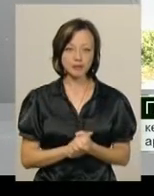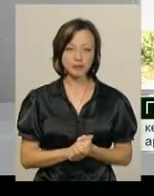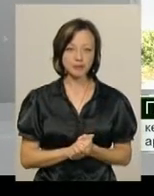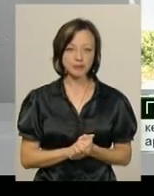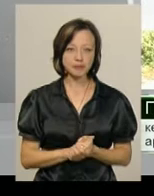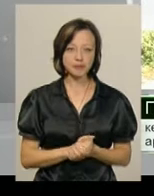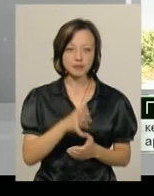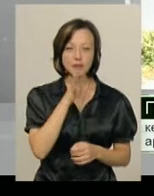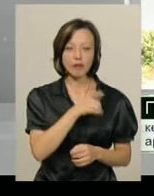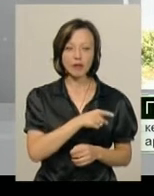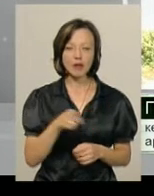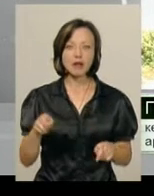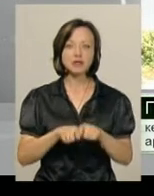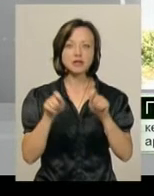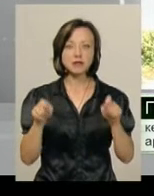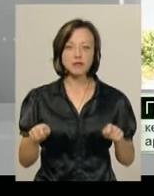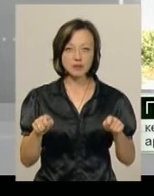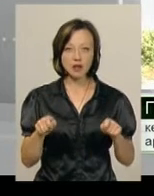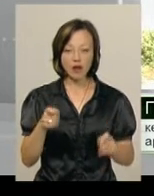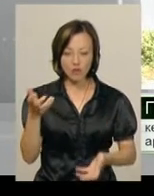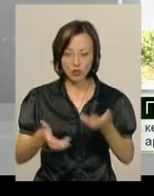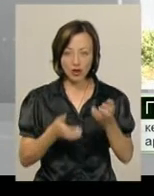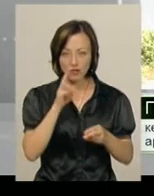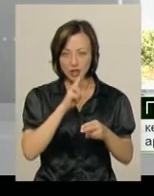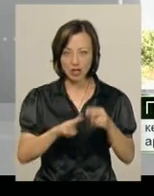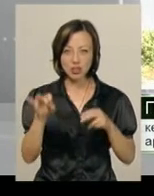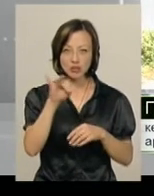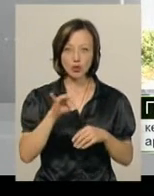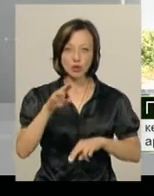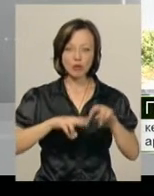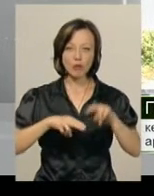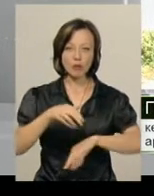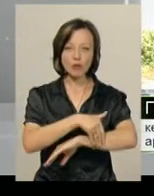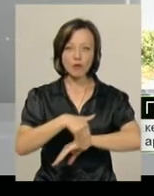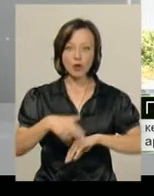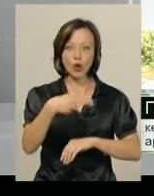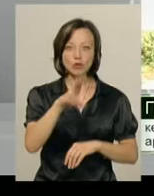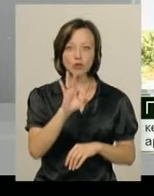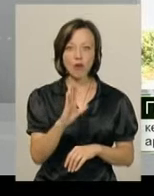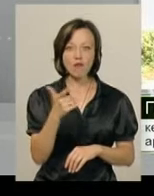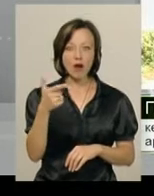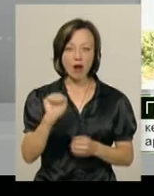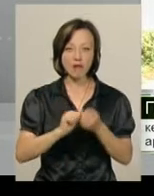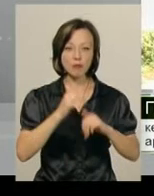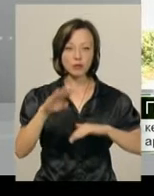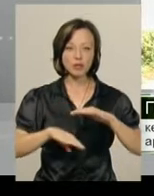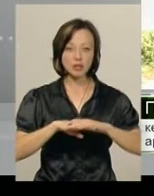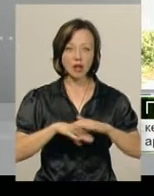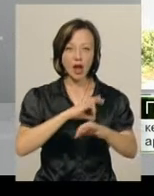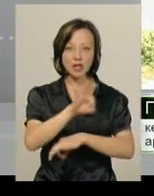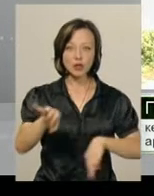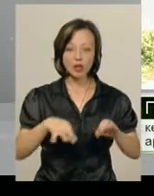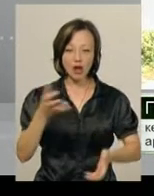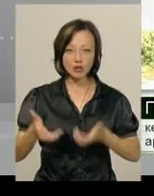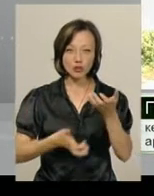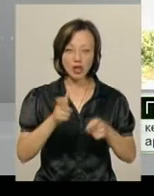відкриття фундаментів втраченої історичної забудови по вулиці Довгій Кам'янець-Подільської архітектурно